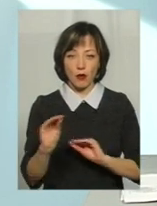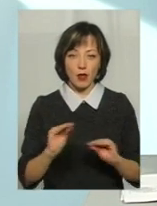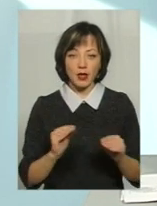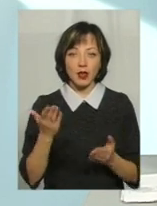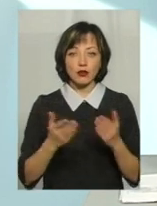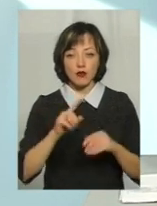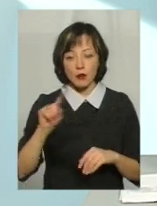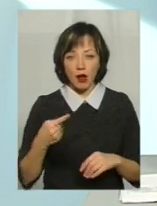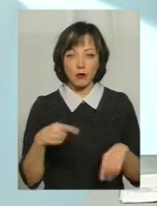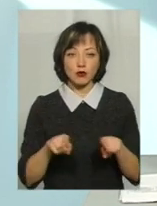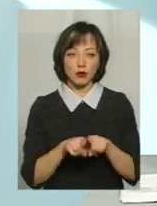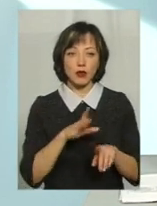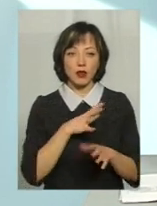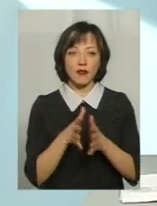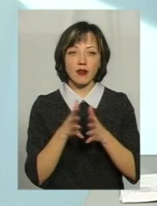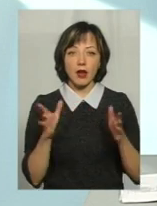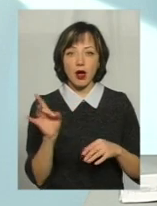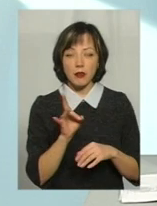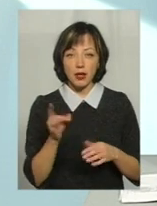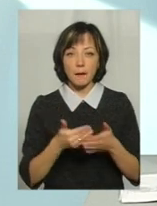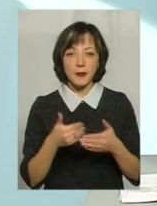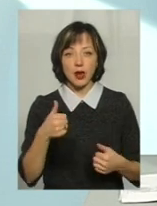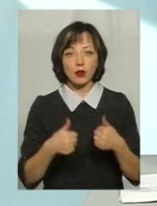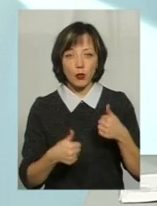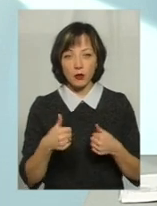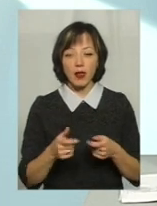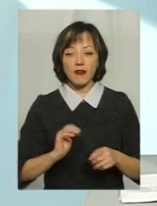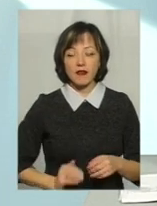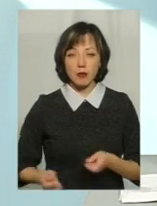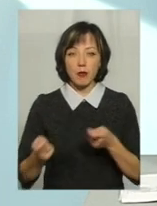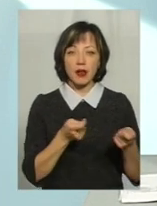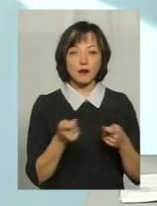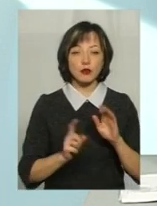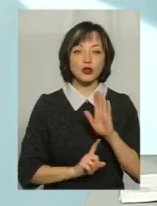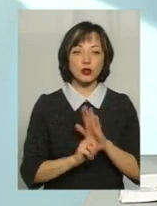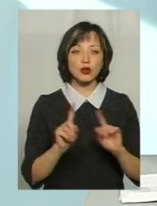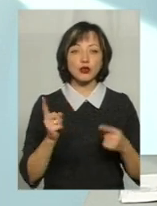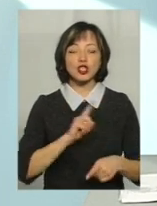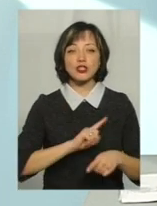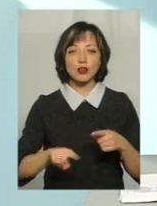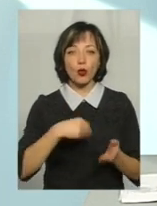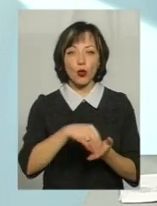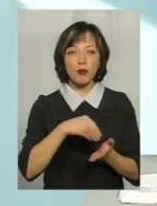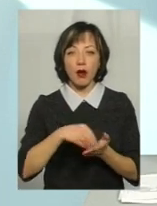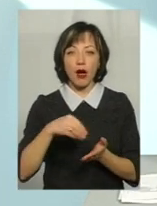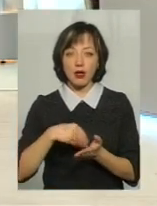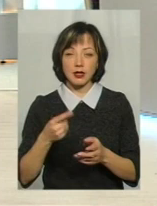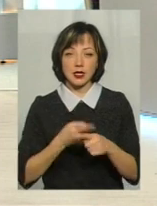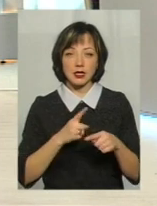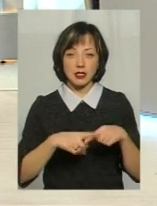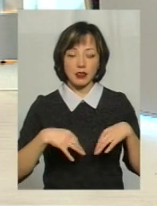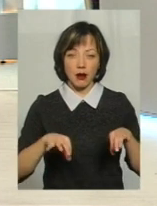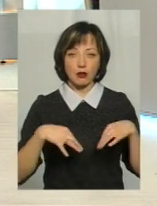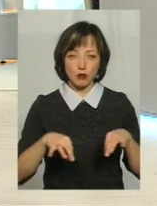Якщо вимагаємо, щоб були великогабаритні. І перед конкурсом перевізники почали дуже швидко купляти ці транспортні засоби.